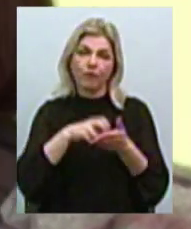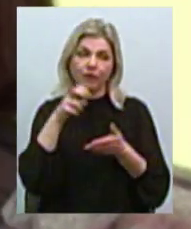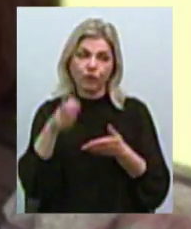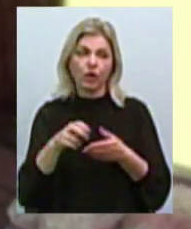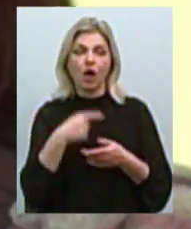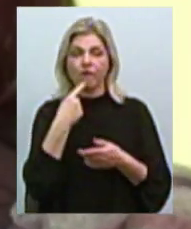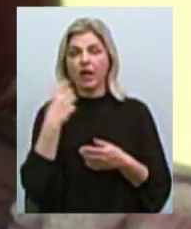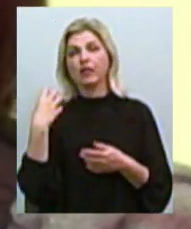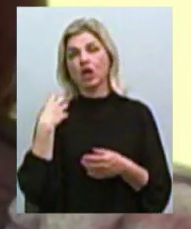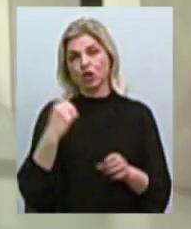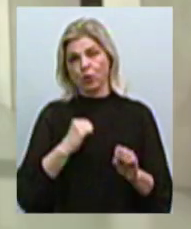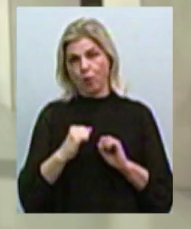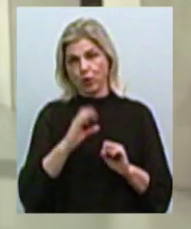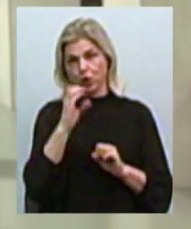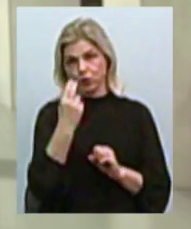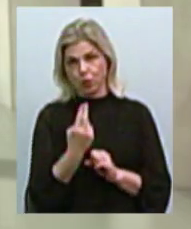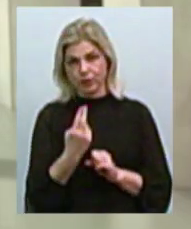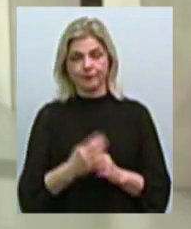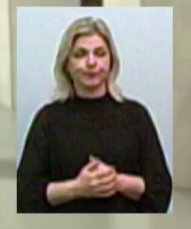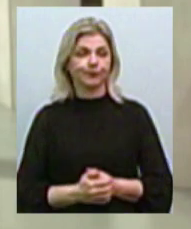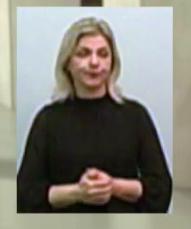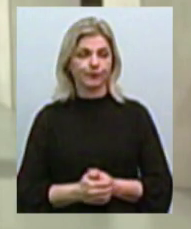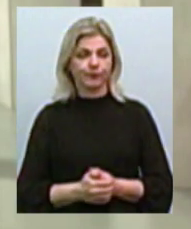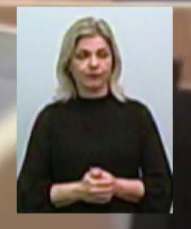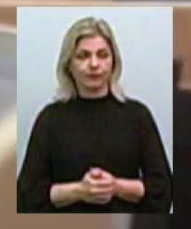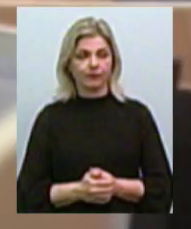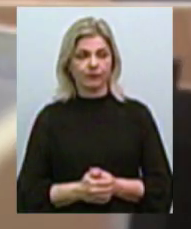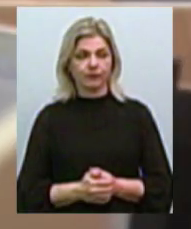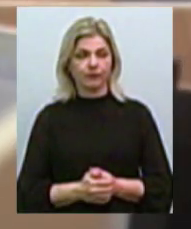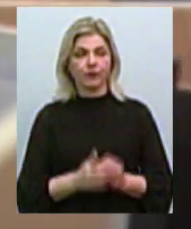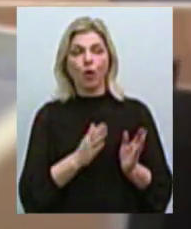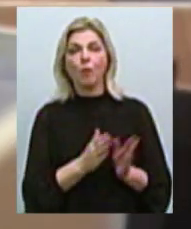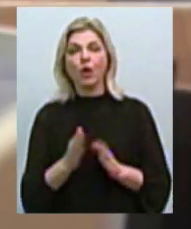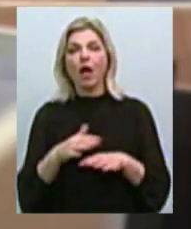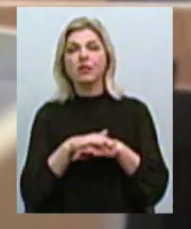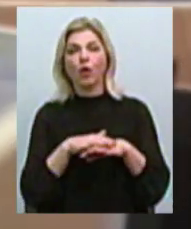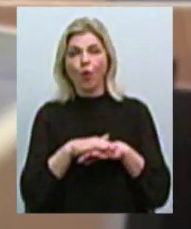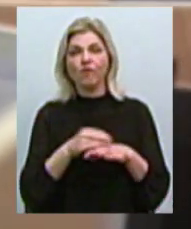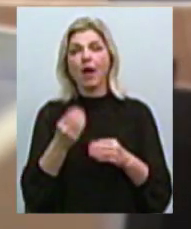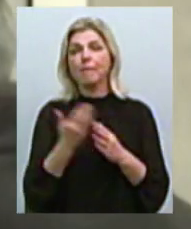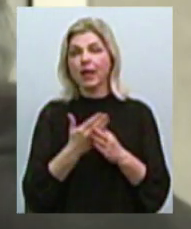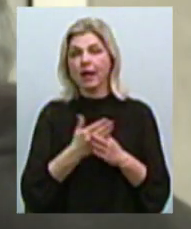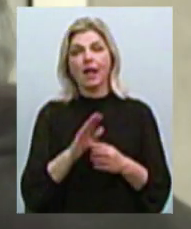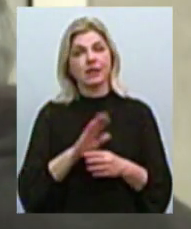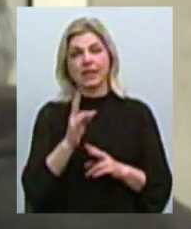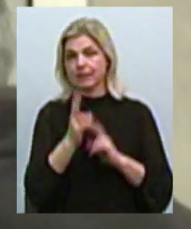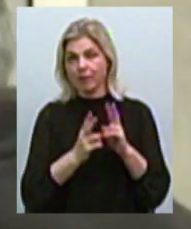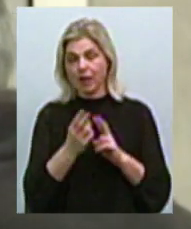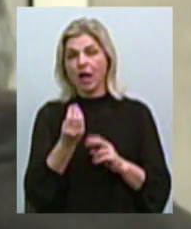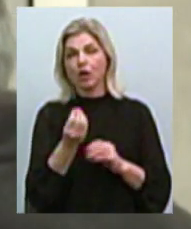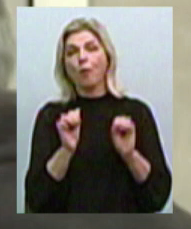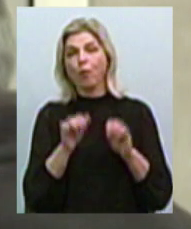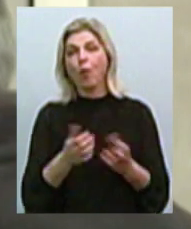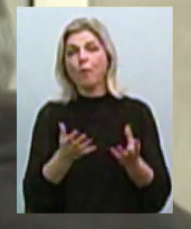соцзахисту населення Новозаводської райради Чернігова Олена Зінченко. Порядок нарахування пільг не змінився. Гроші можна отримати